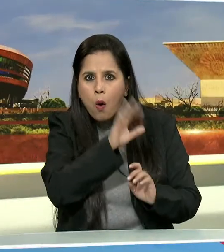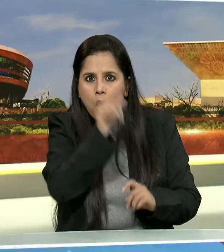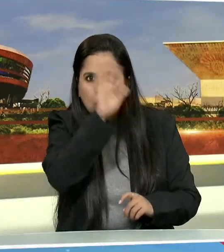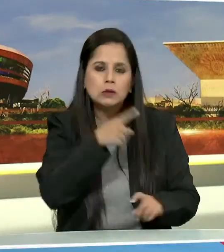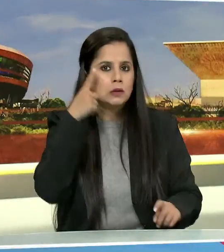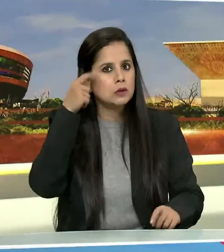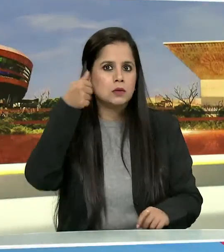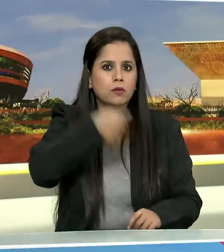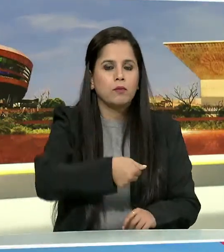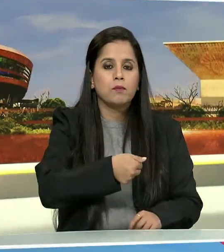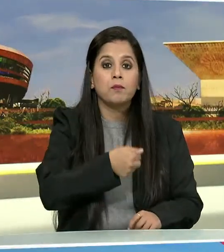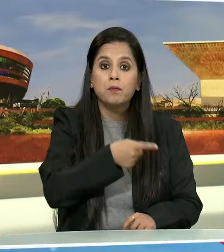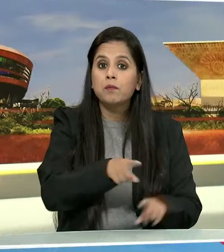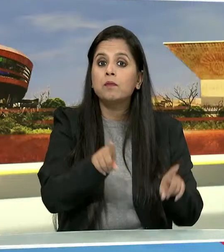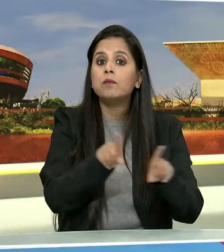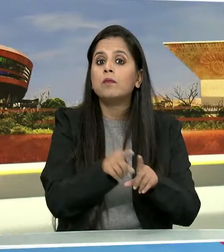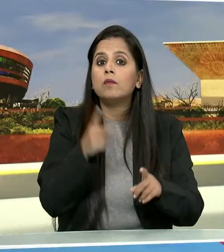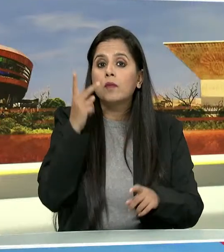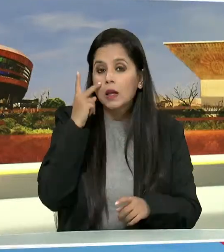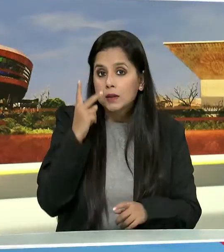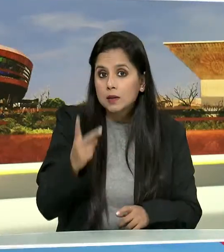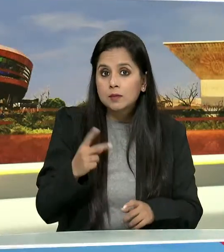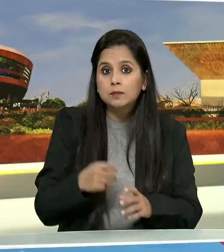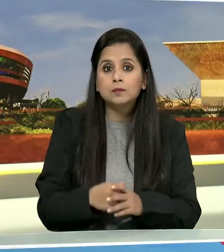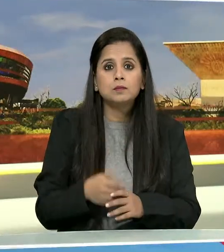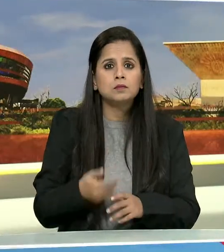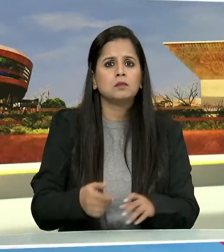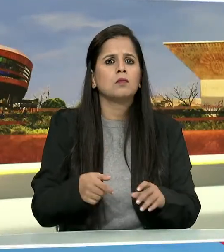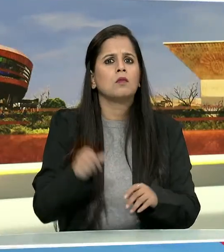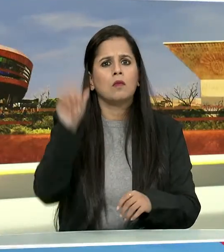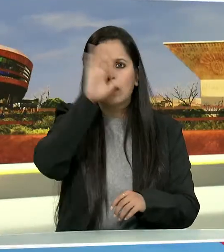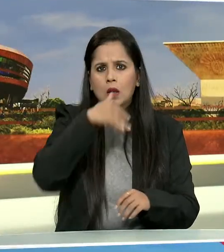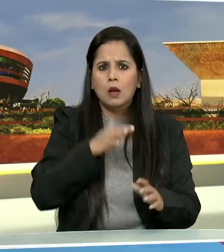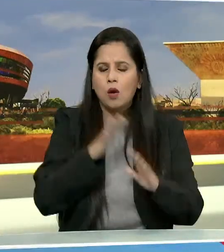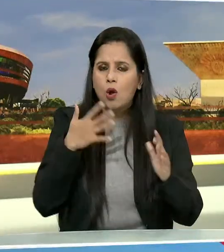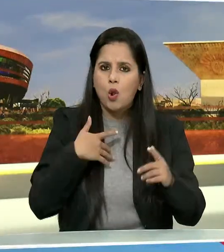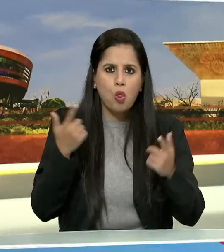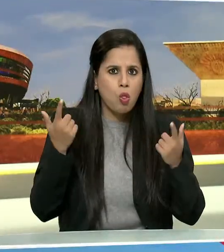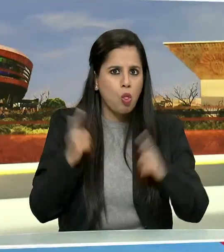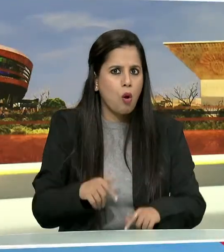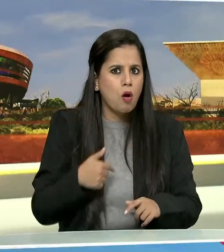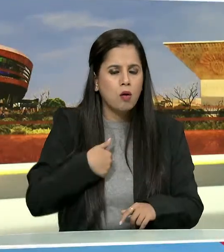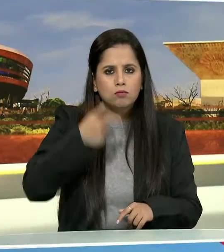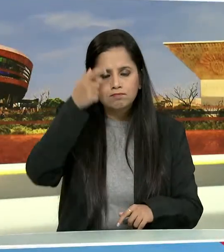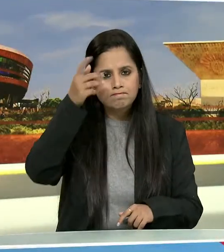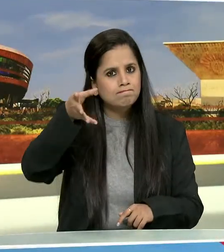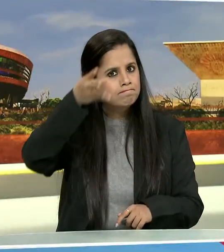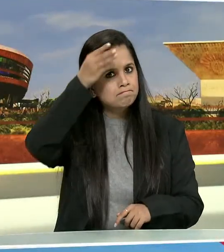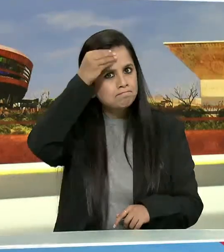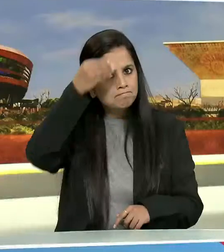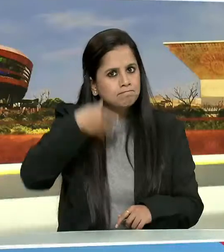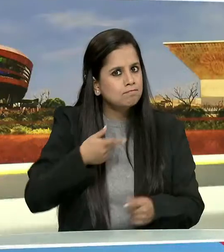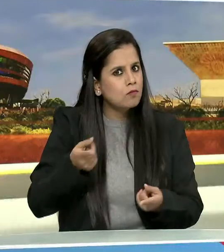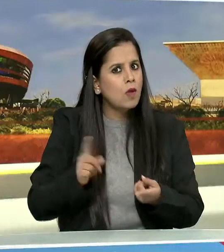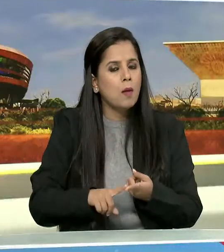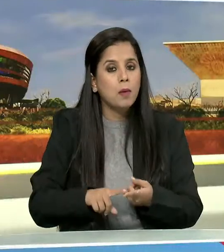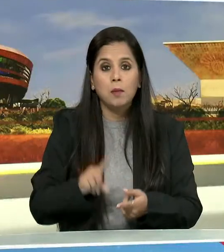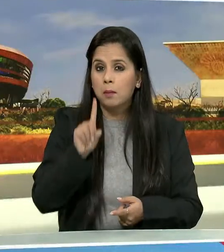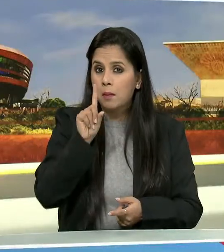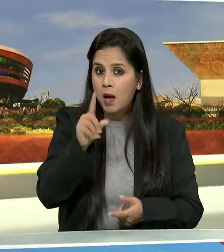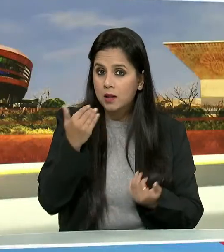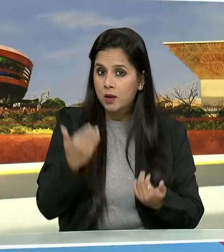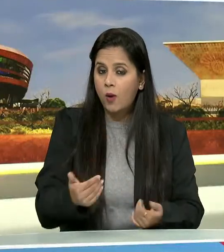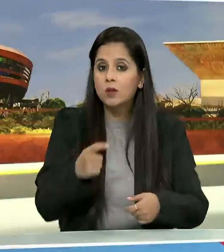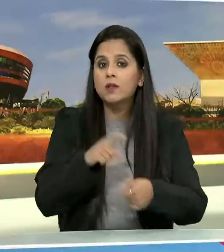और इसका देश को बहुत नुक्षान उठाना पड़ा लेकिन अब